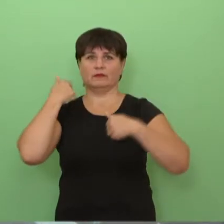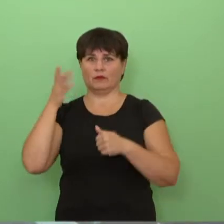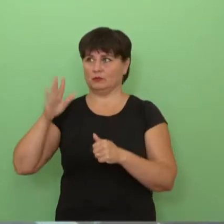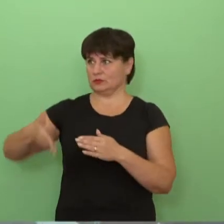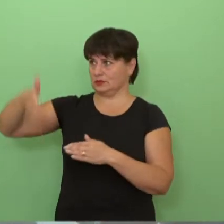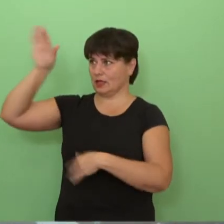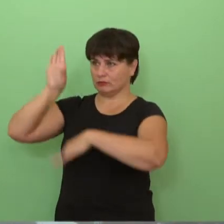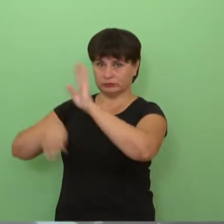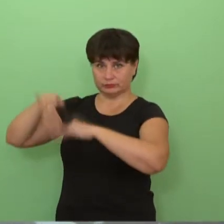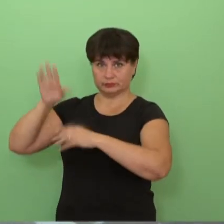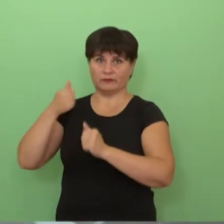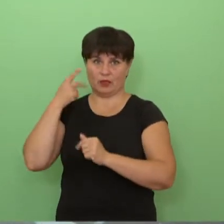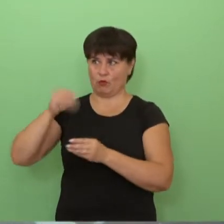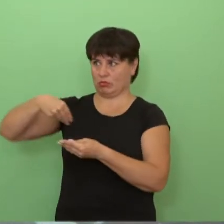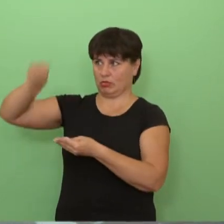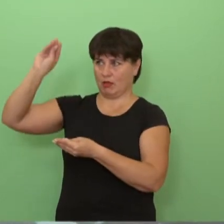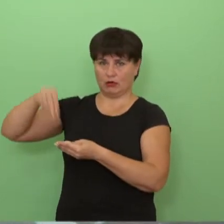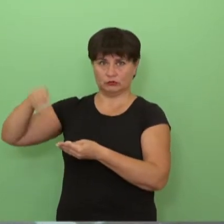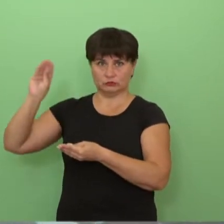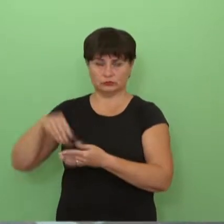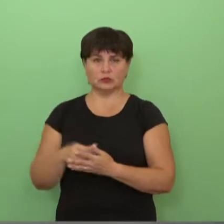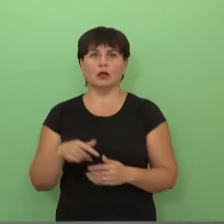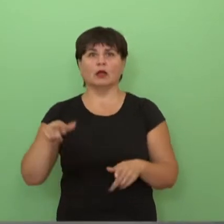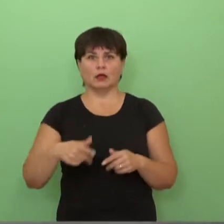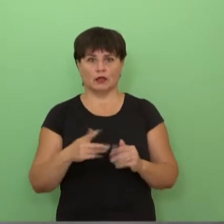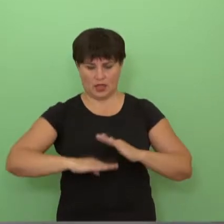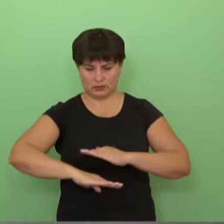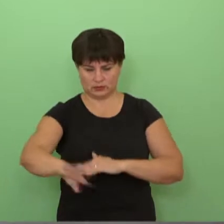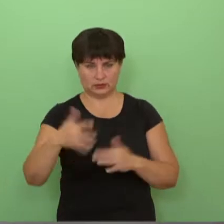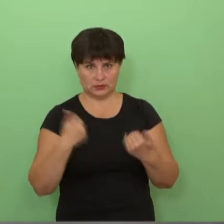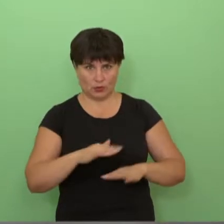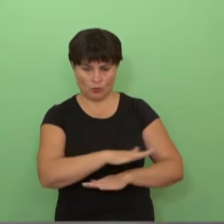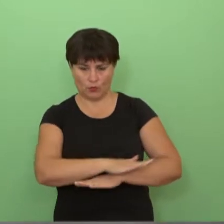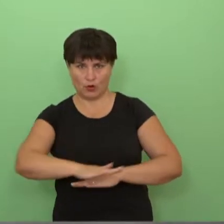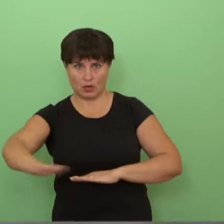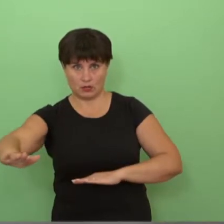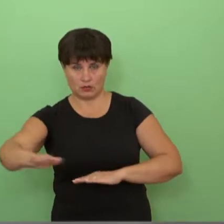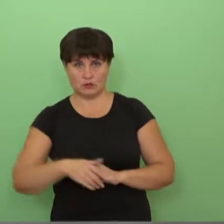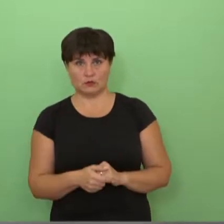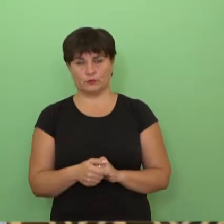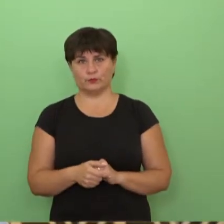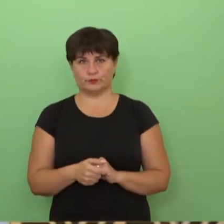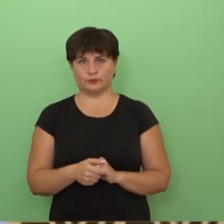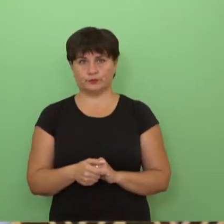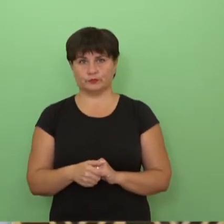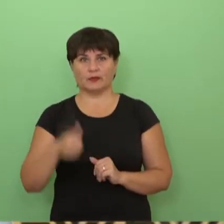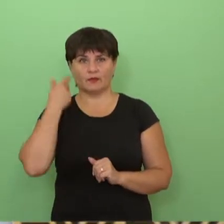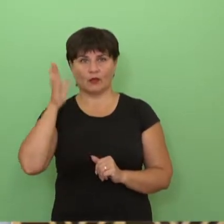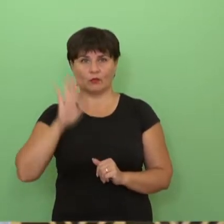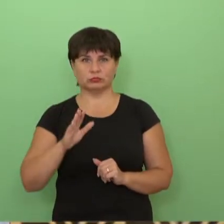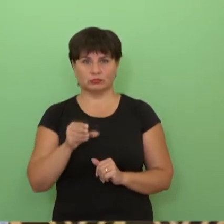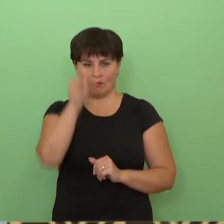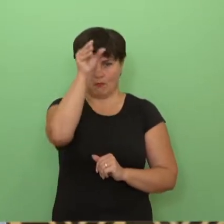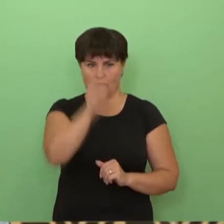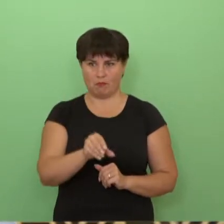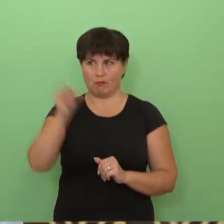paskui darys pertvaras tam, kad reikalų esant būtų kaip atskaras klasės, o kai